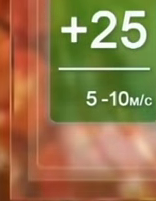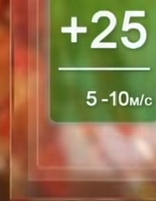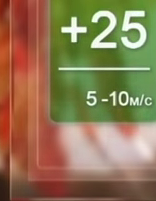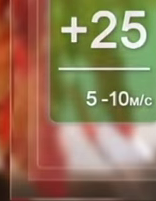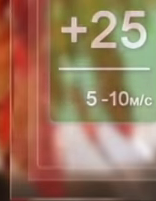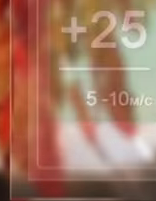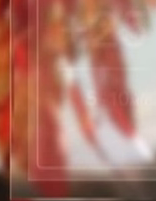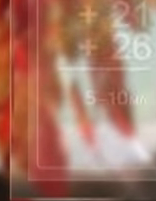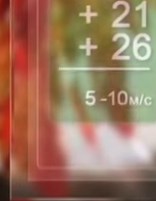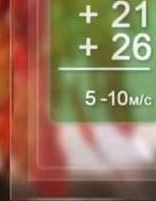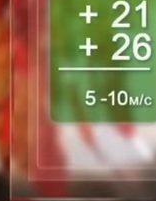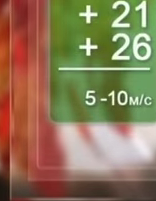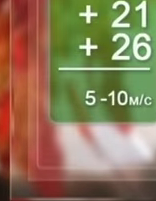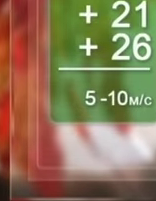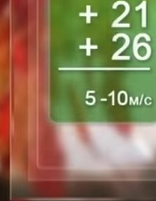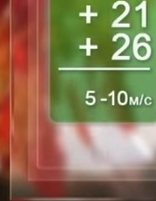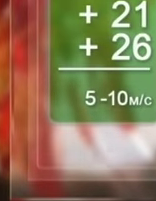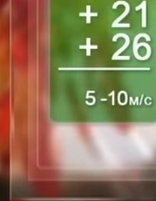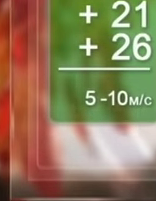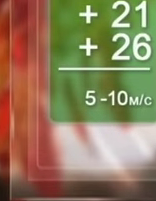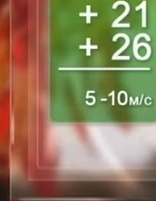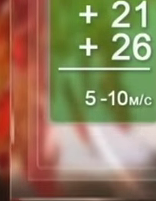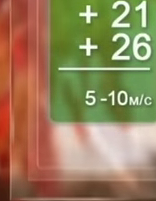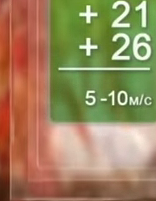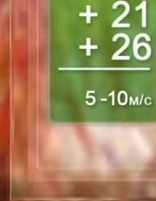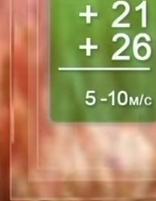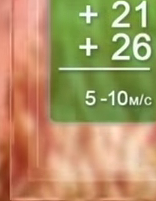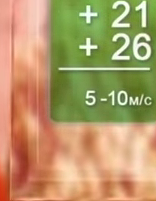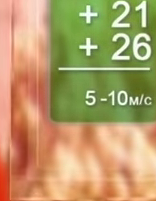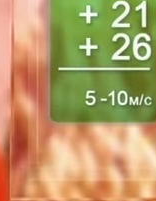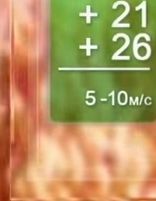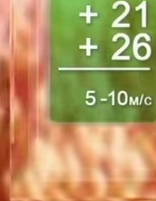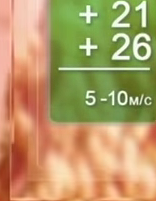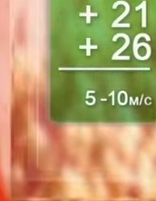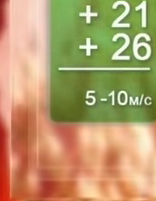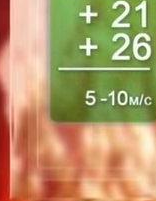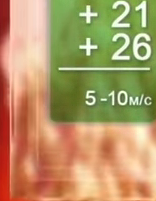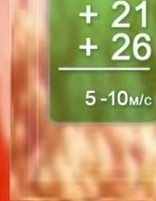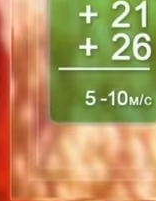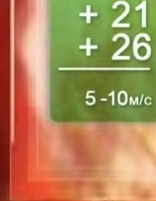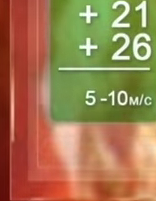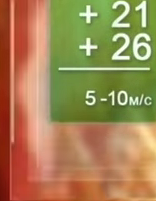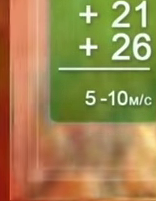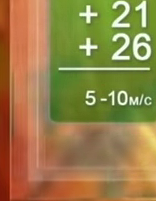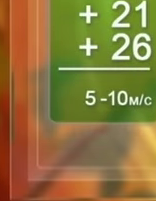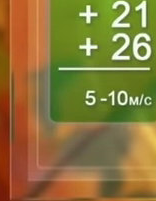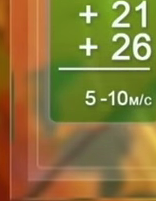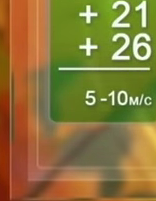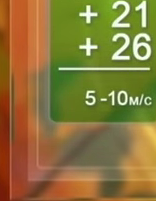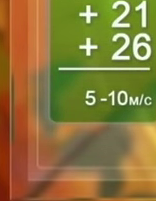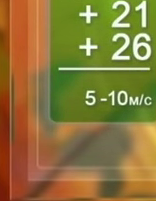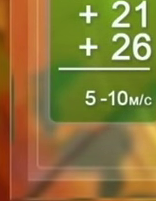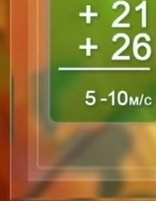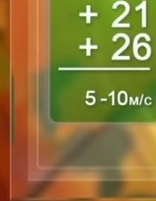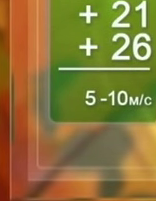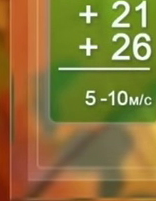позначкою «плюс». У наступні три доби можливий невеликий короткочасний дощ. Температура повітря поступово знизиться. Вночі до